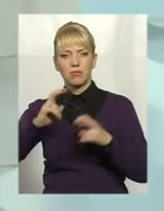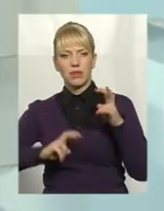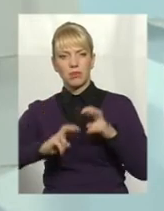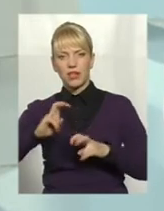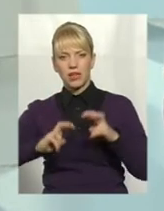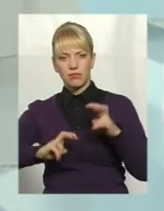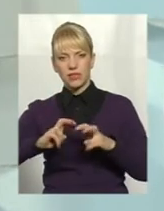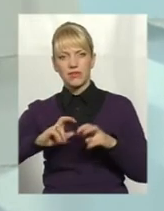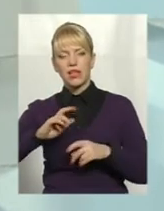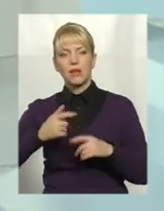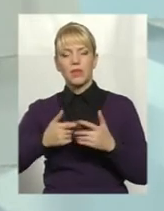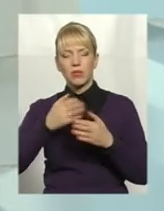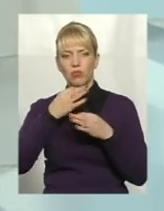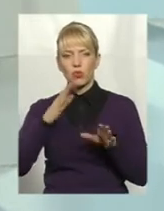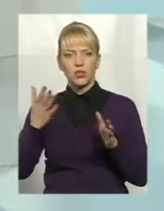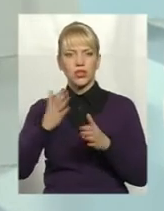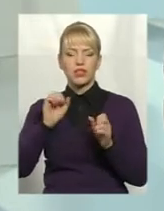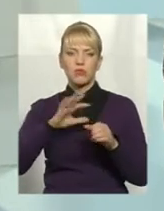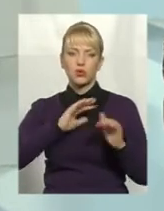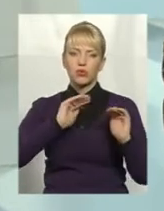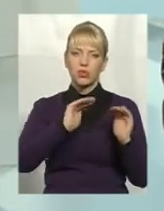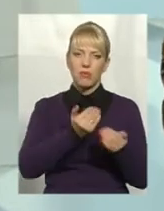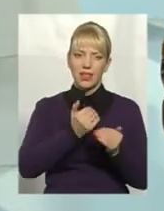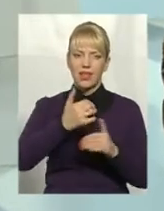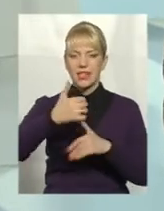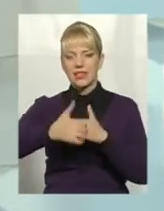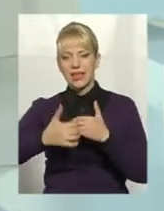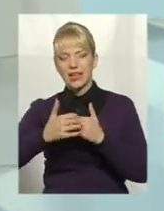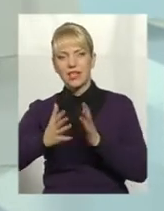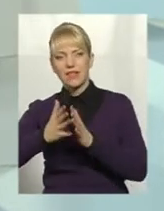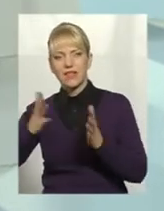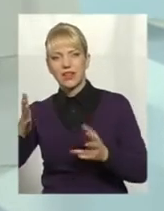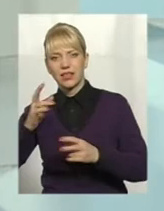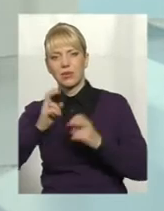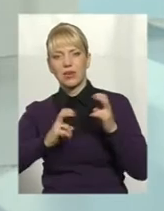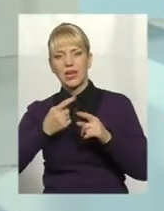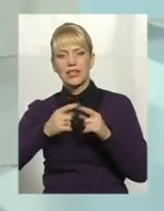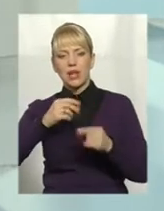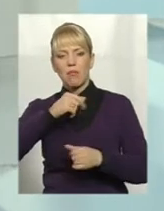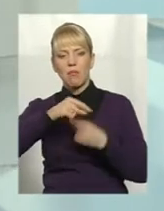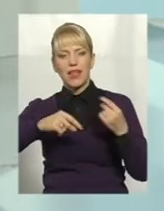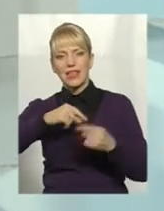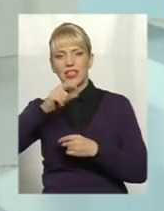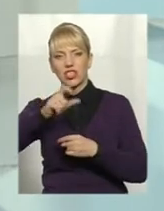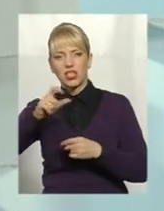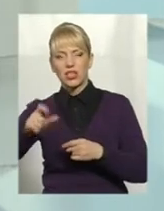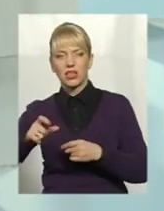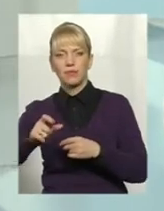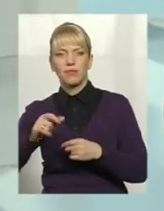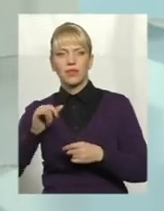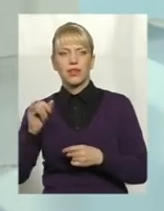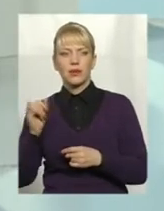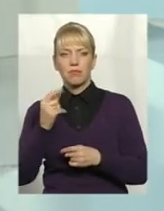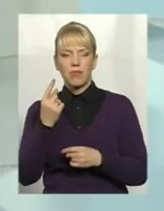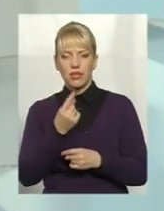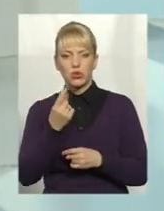при чому це будь-які, мале, середні, великі підприємці, це менеджери і першого, і